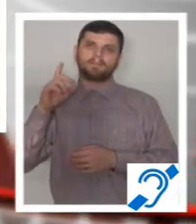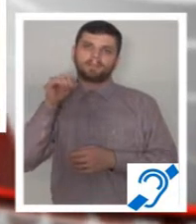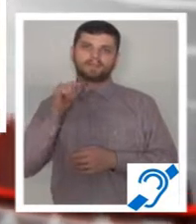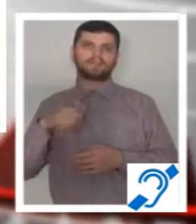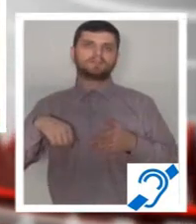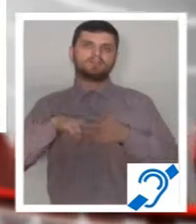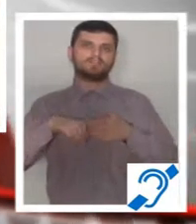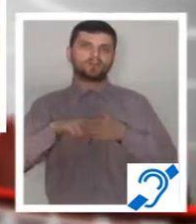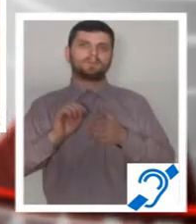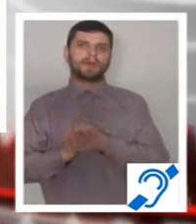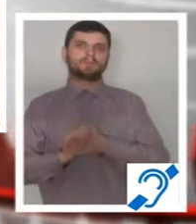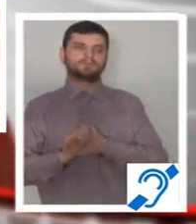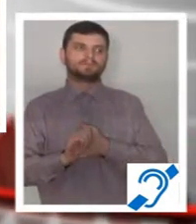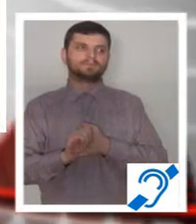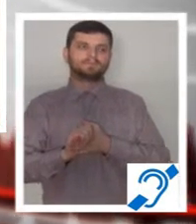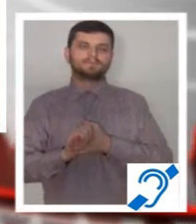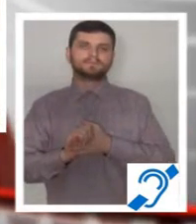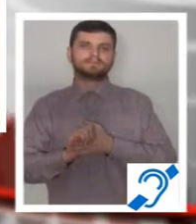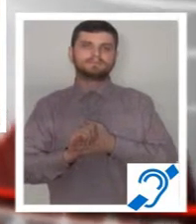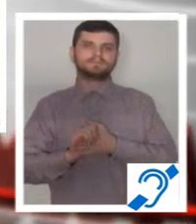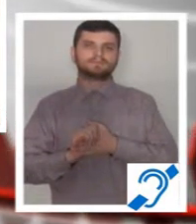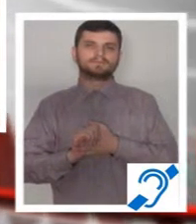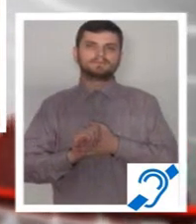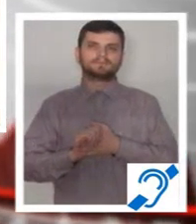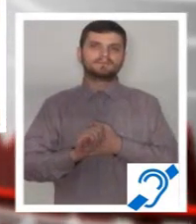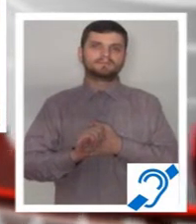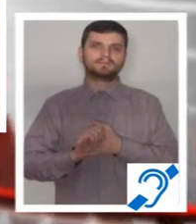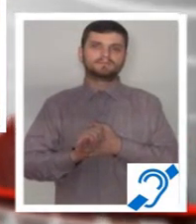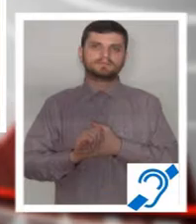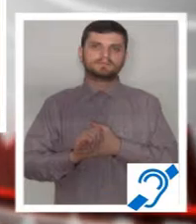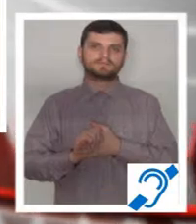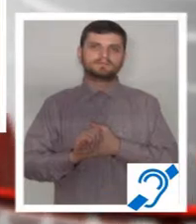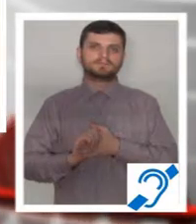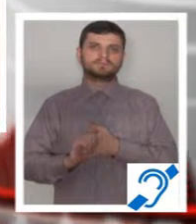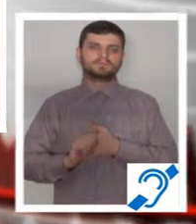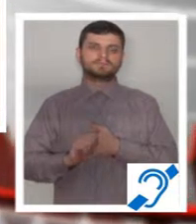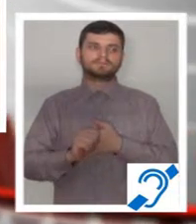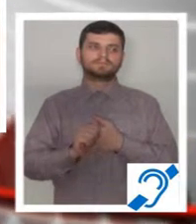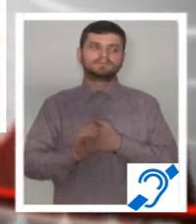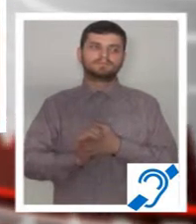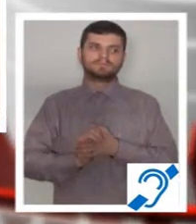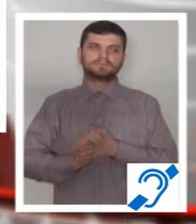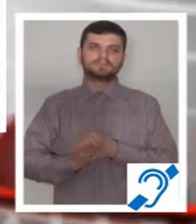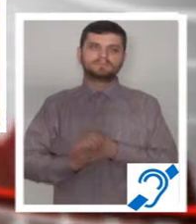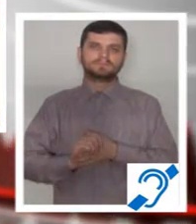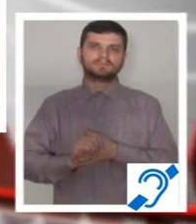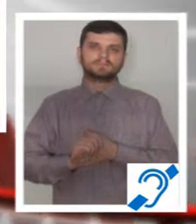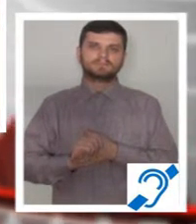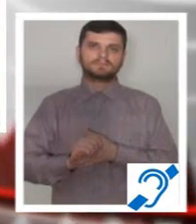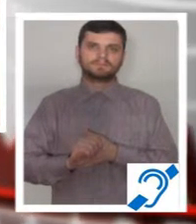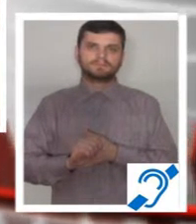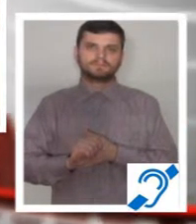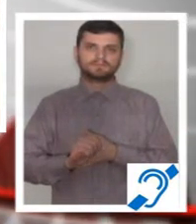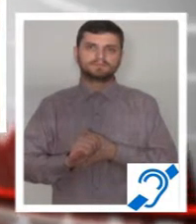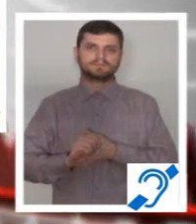niciodată al desfot pe care în România nu văd. De asemenea, partea de care a fost și de treabă să nu văd pe ceva la urmă